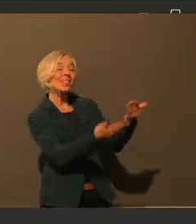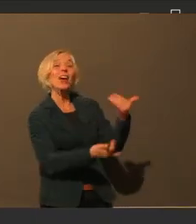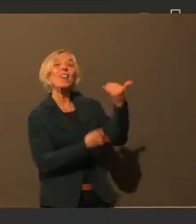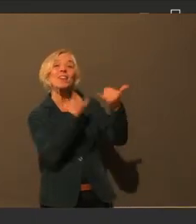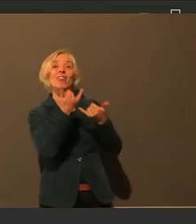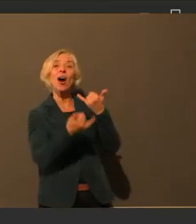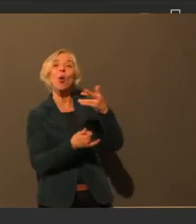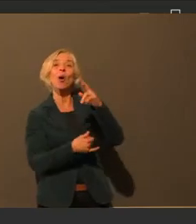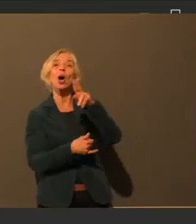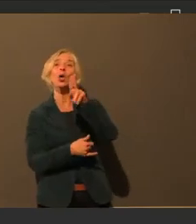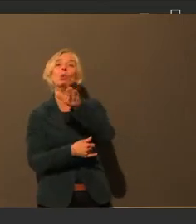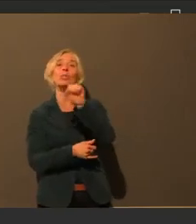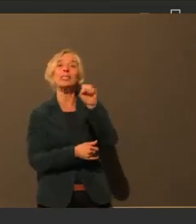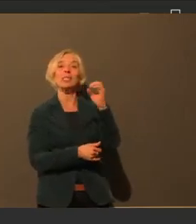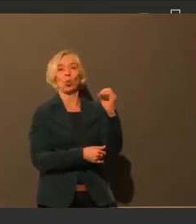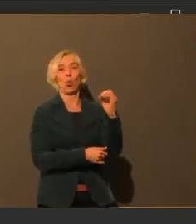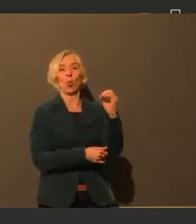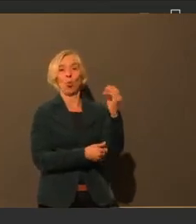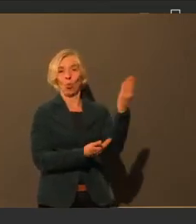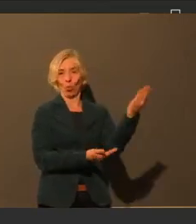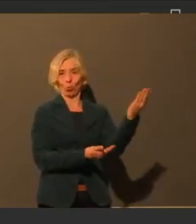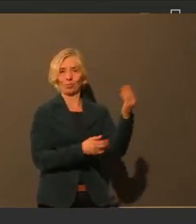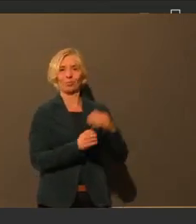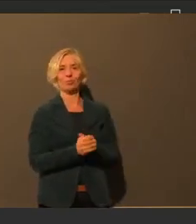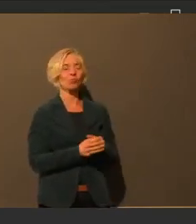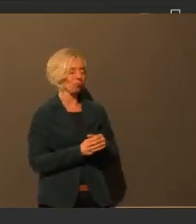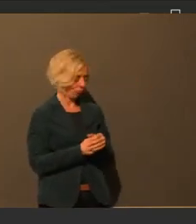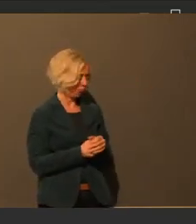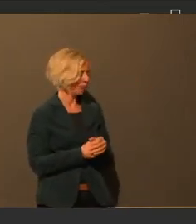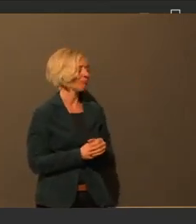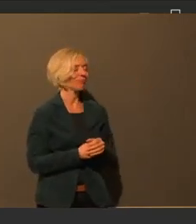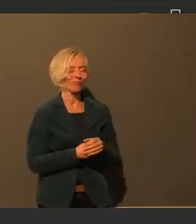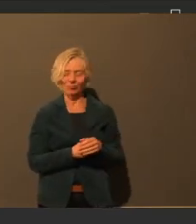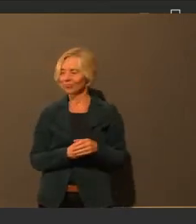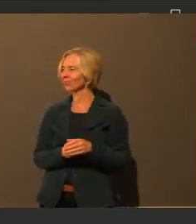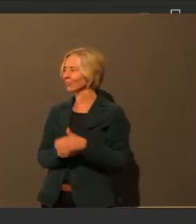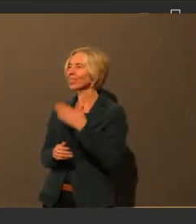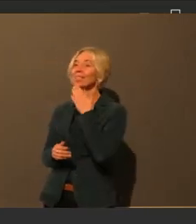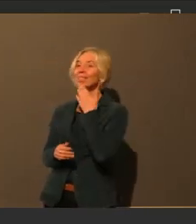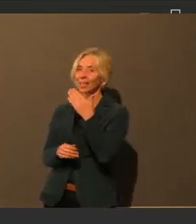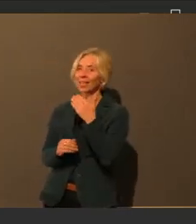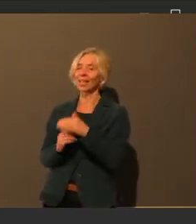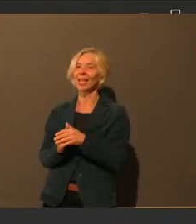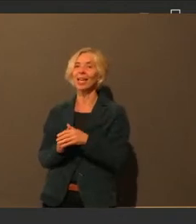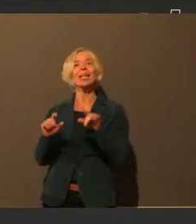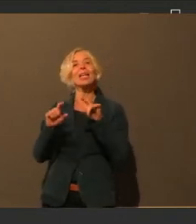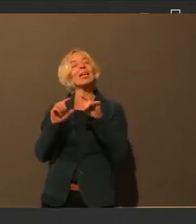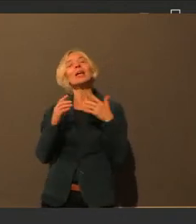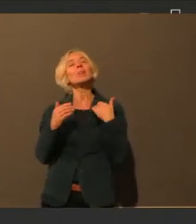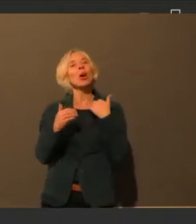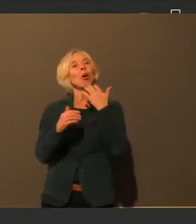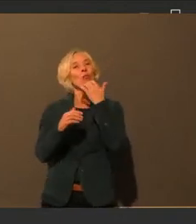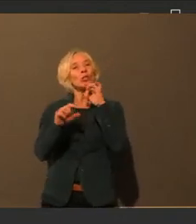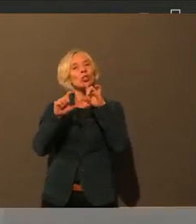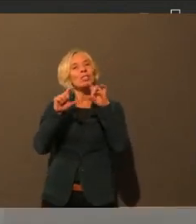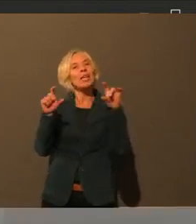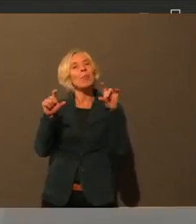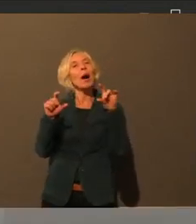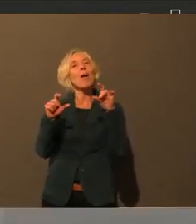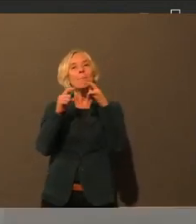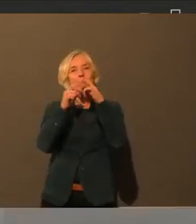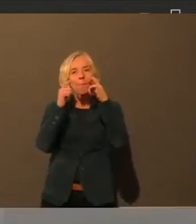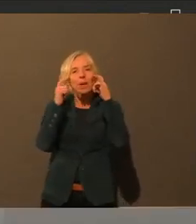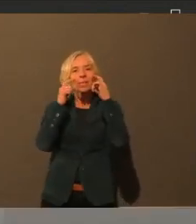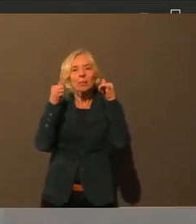Ja, danke. Zu dem Thema Maskenpflicht wollte ich eigentlich nur anknüpfen.